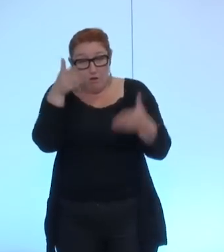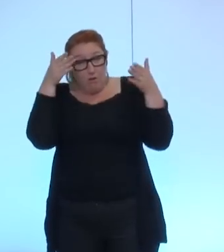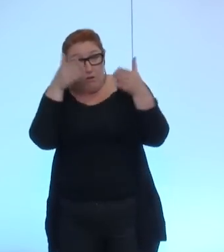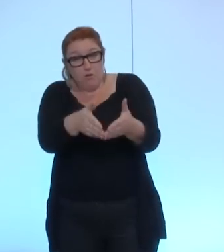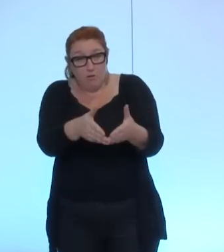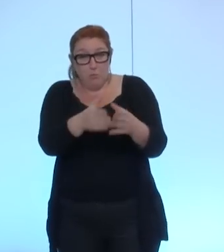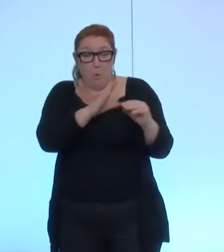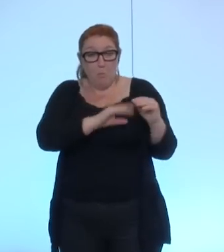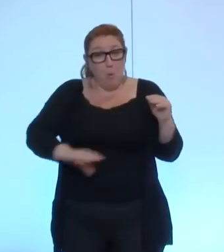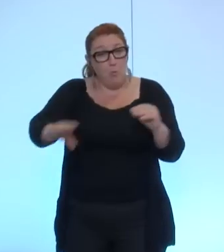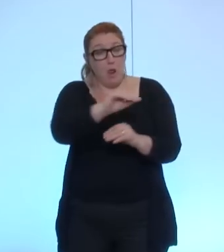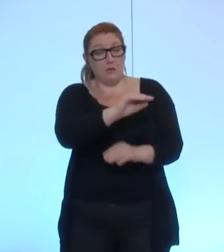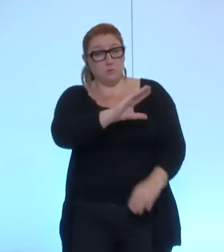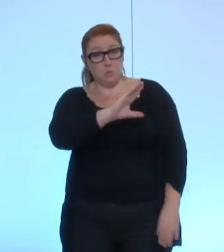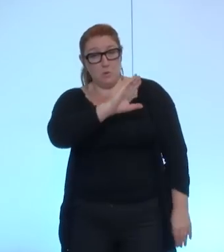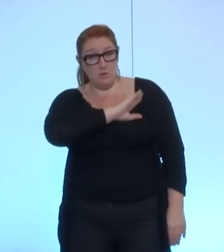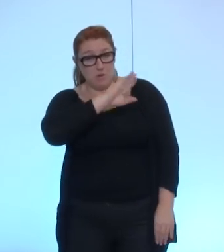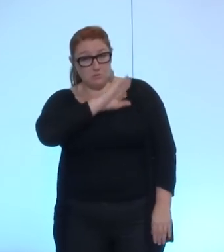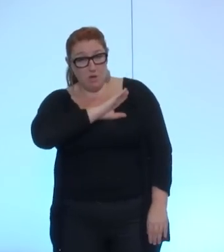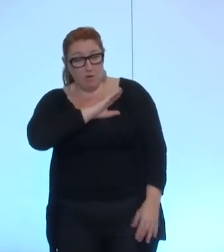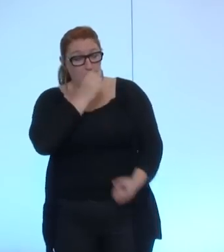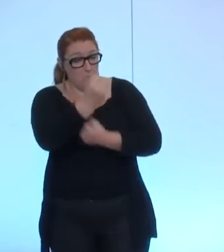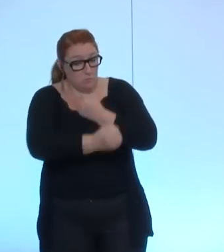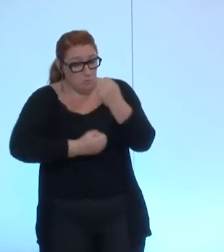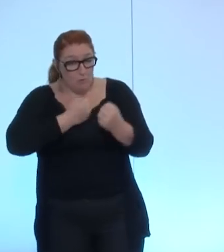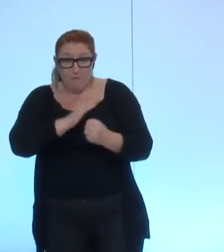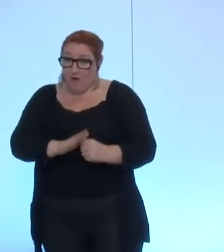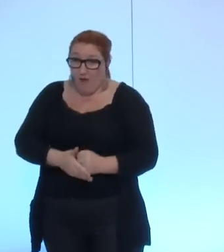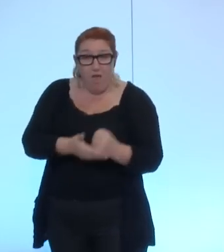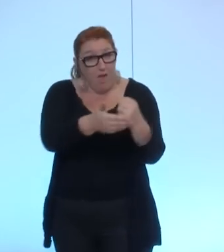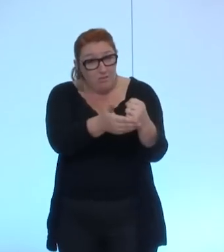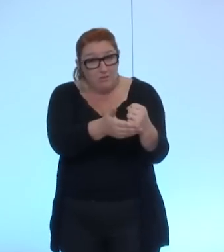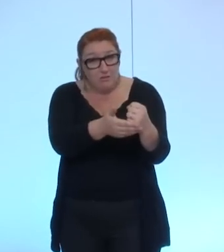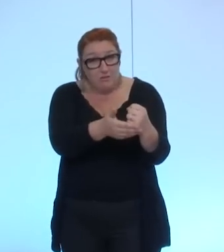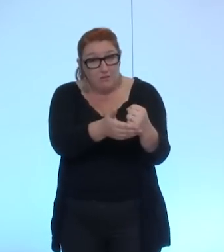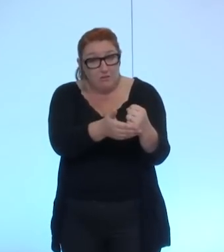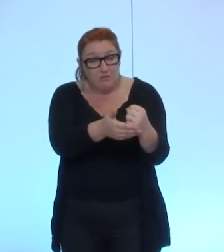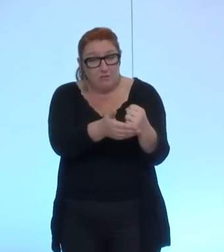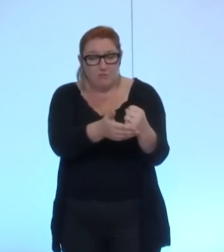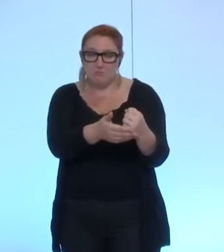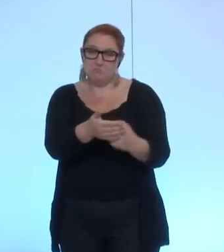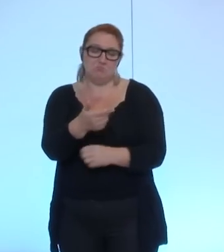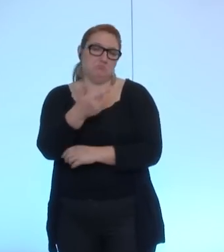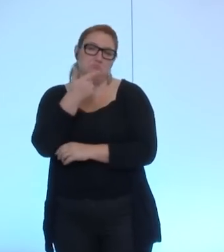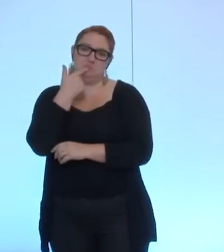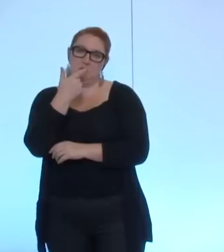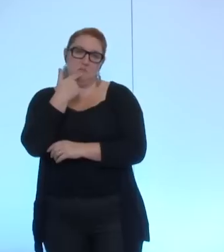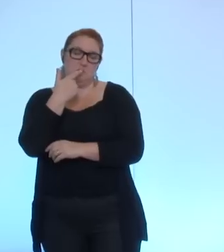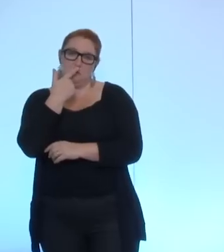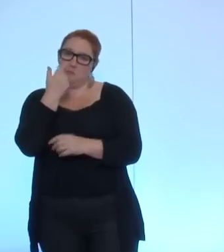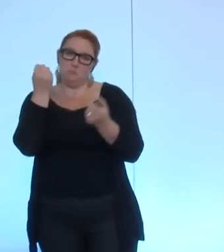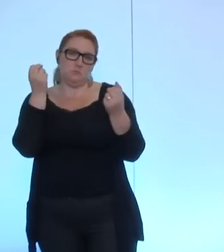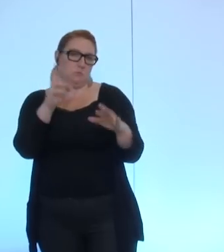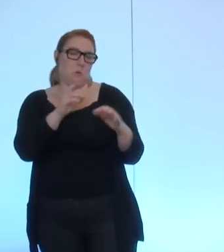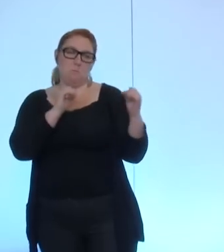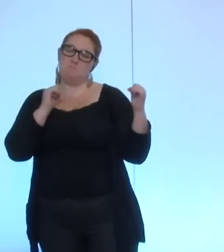population de Gaza en souffrance il fera l'objet d'un large consensus